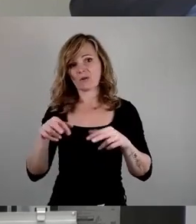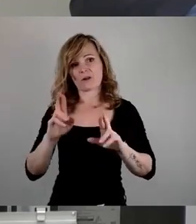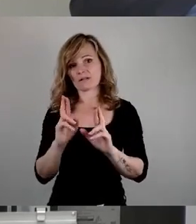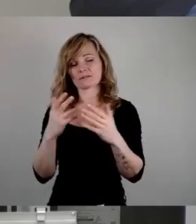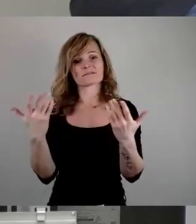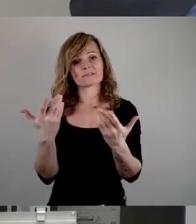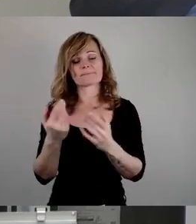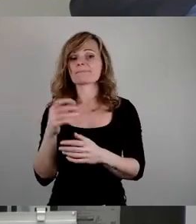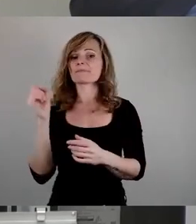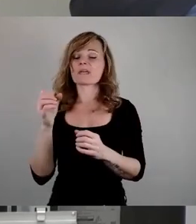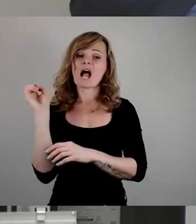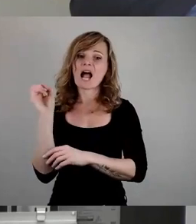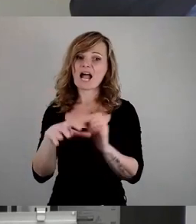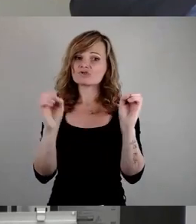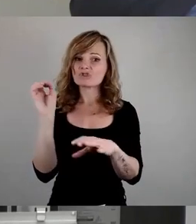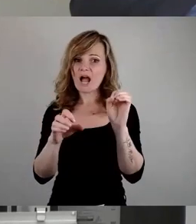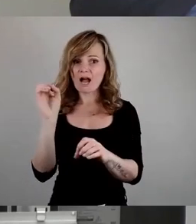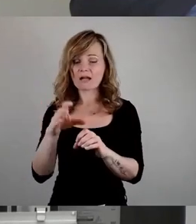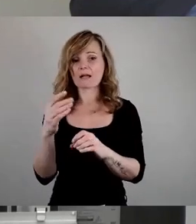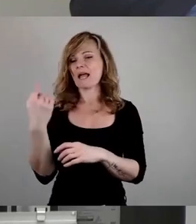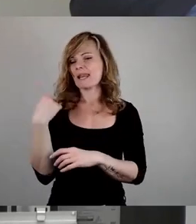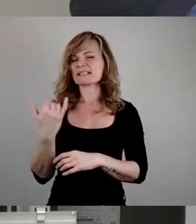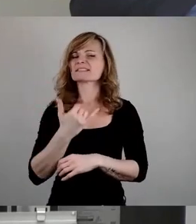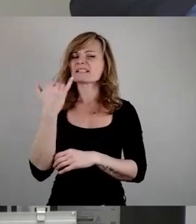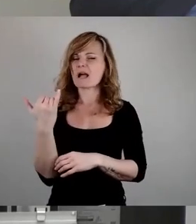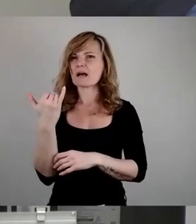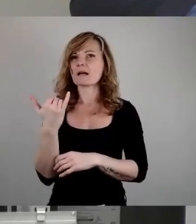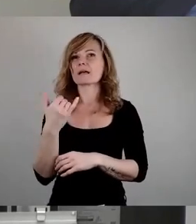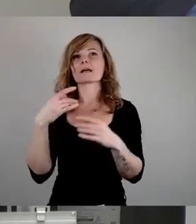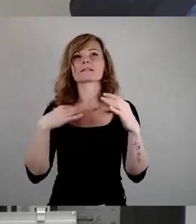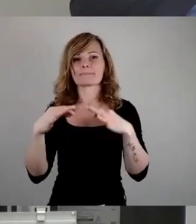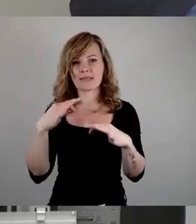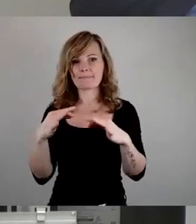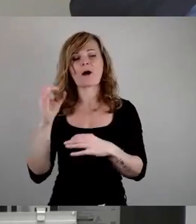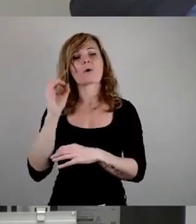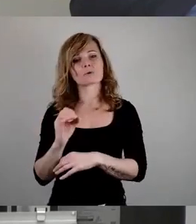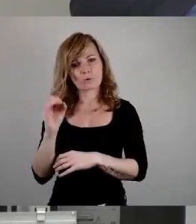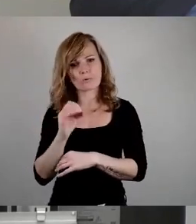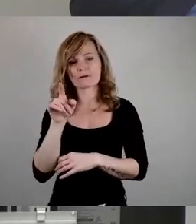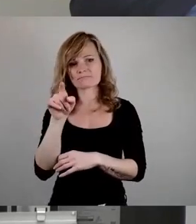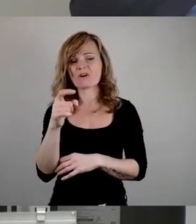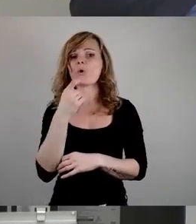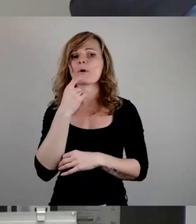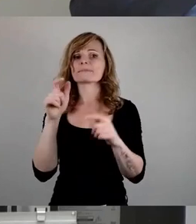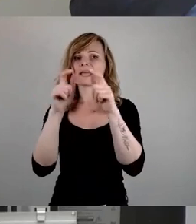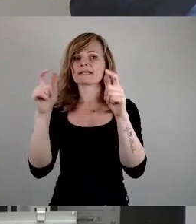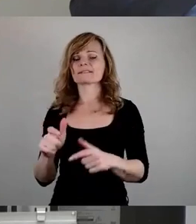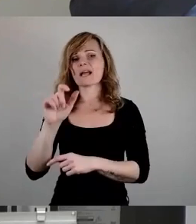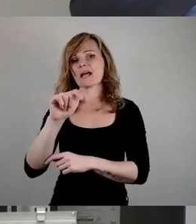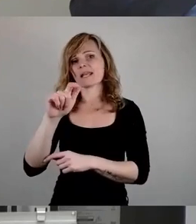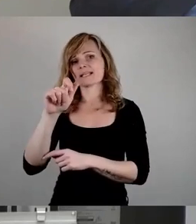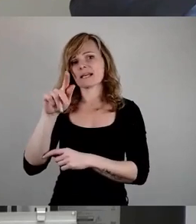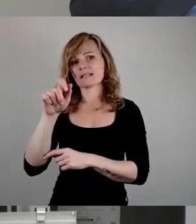Anschläge, die im vergangenen Jahr, im September und im Oktober auf das Objekt auf der Alexander Herzenstraße 64